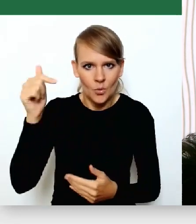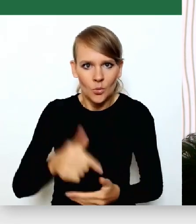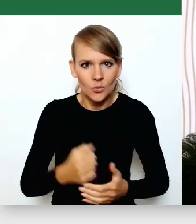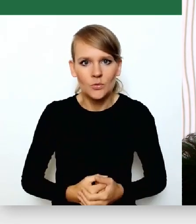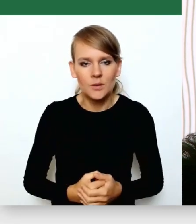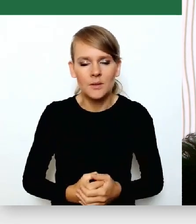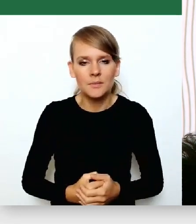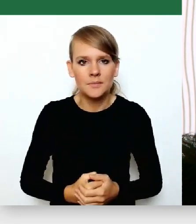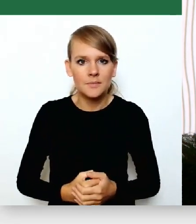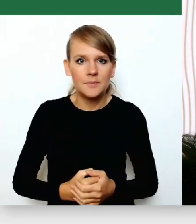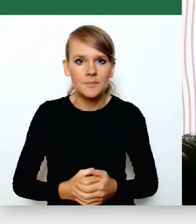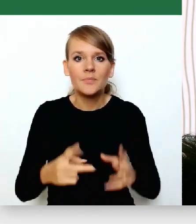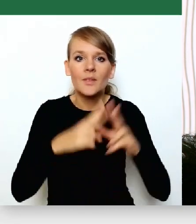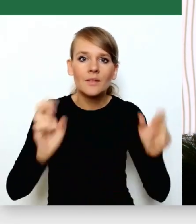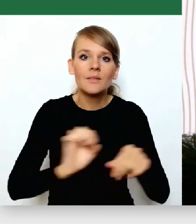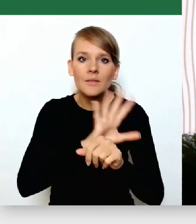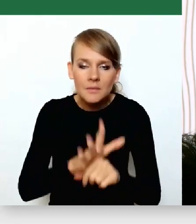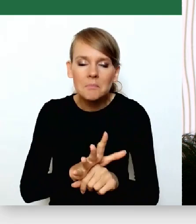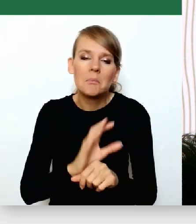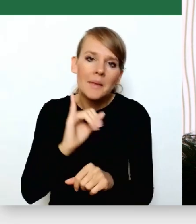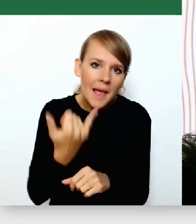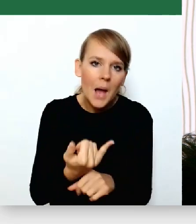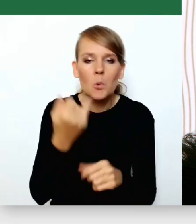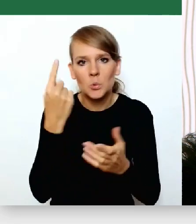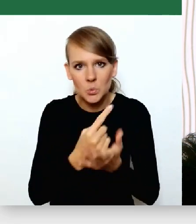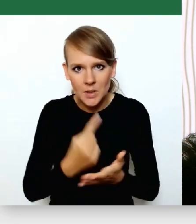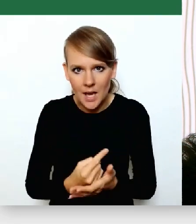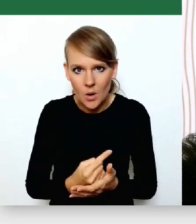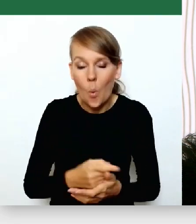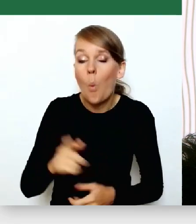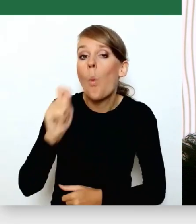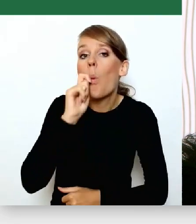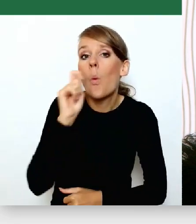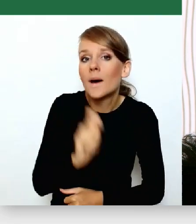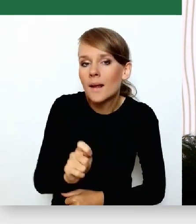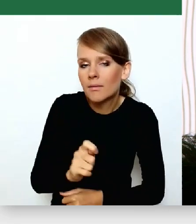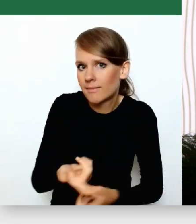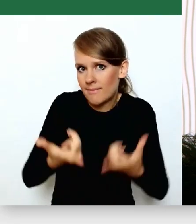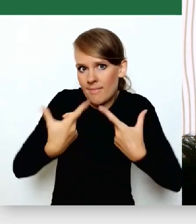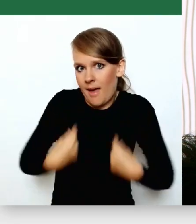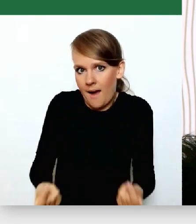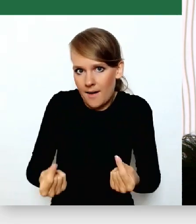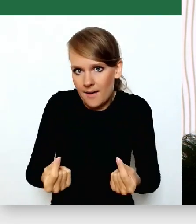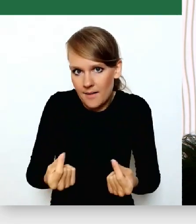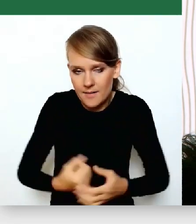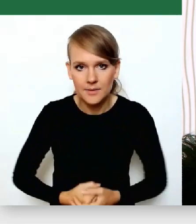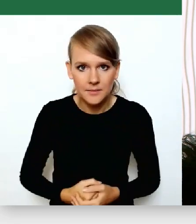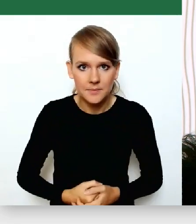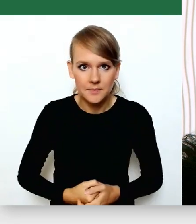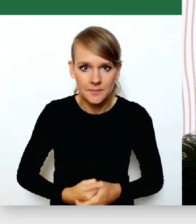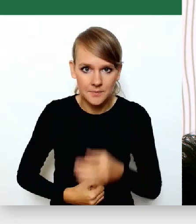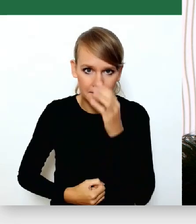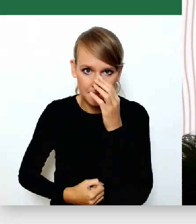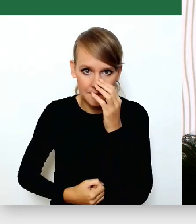jakoś była wydolna. Ukraina stała się nagle. Proszę Państwa, to nie ma tak, że